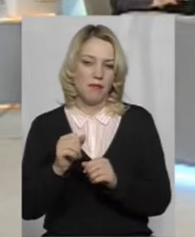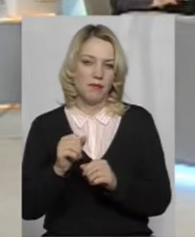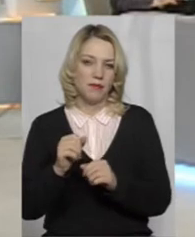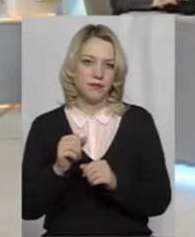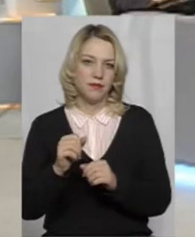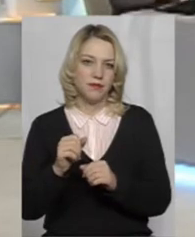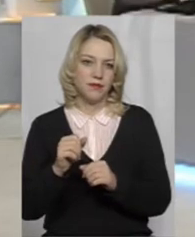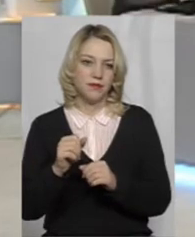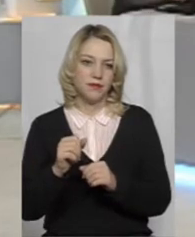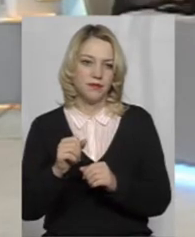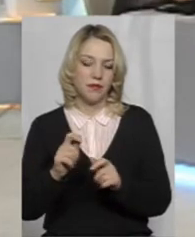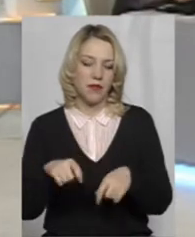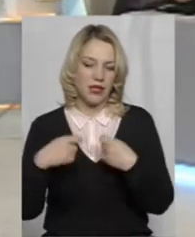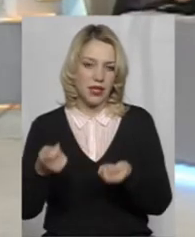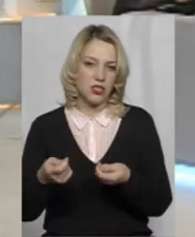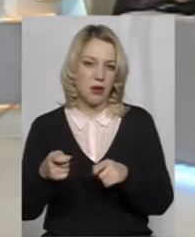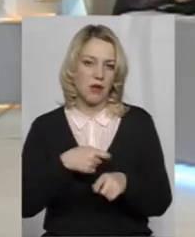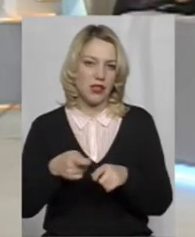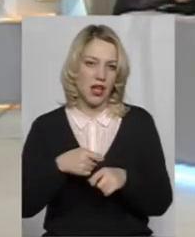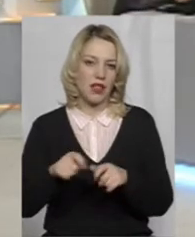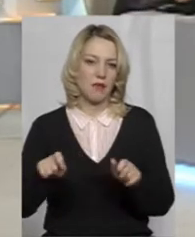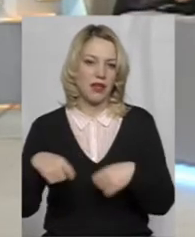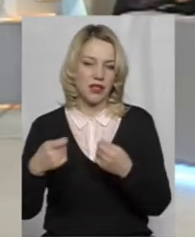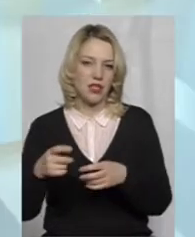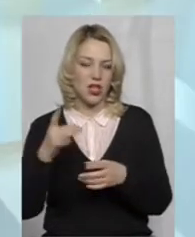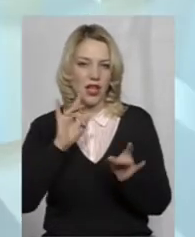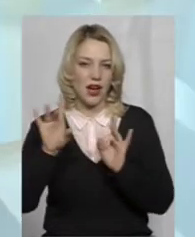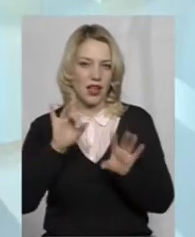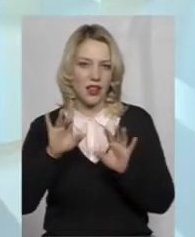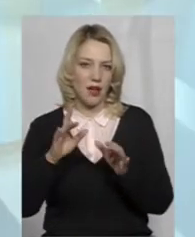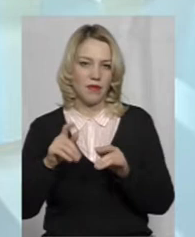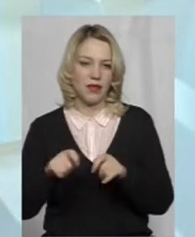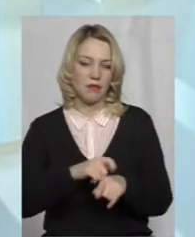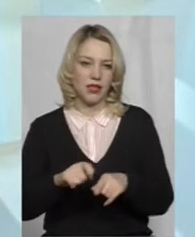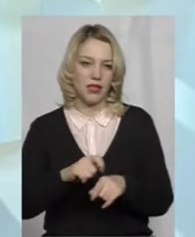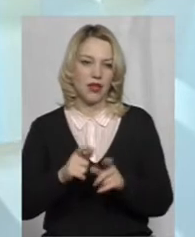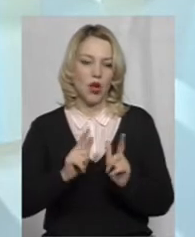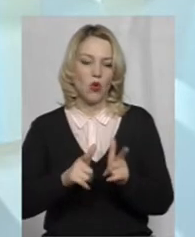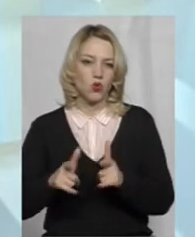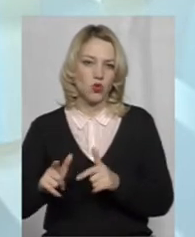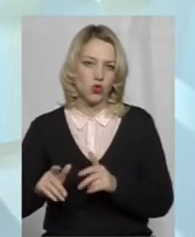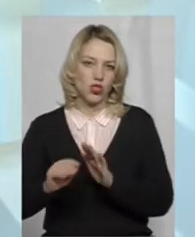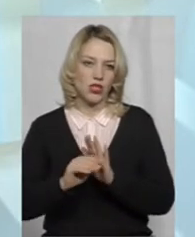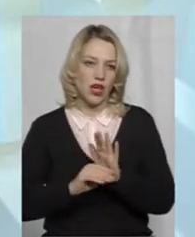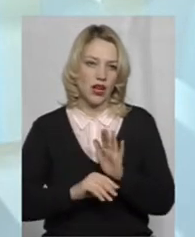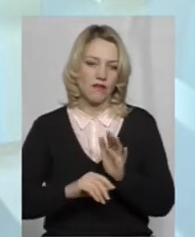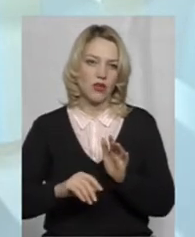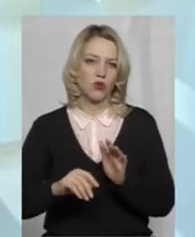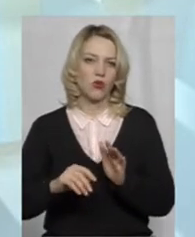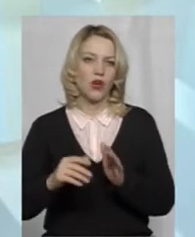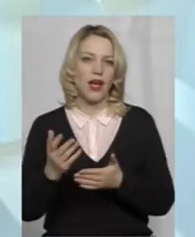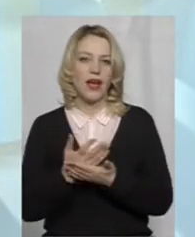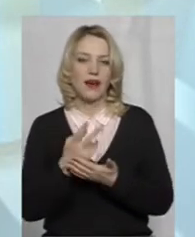матеріалів, передачу рекламних матеріалів, узгодження графіку, репертуара.